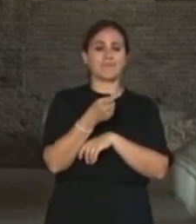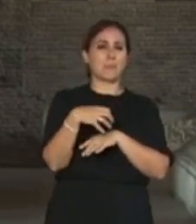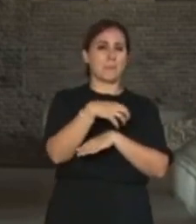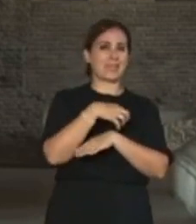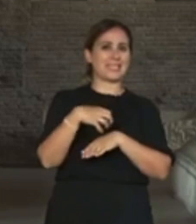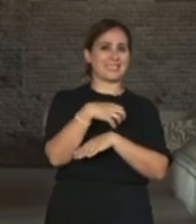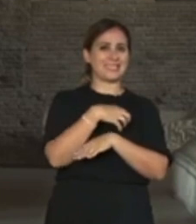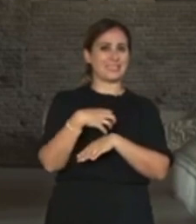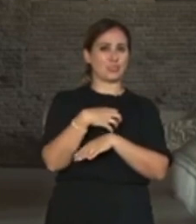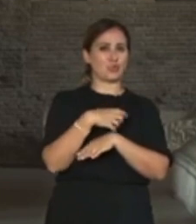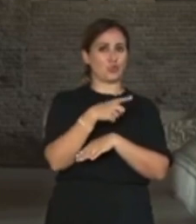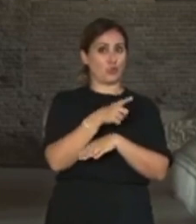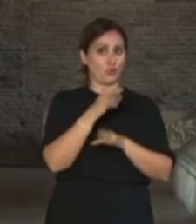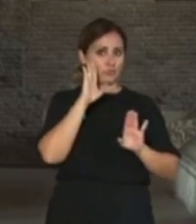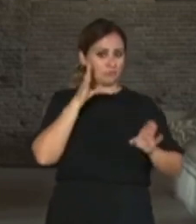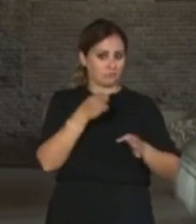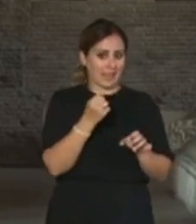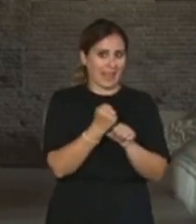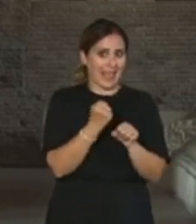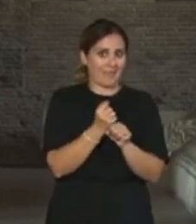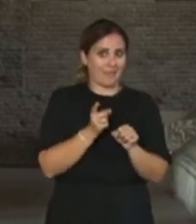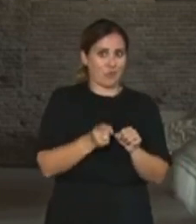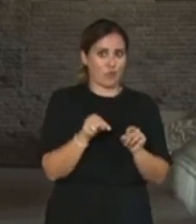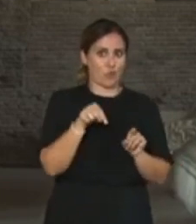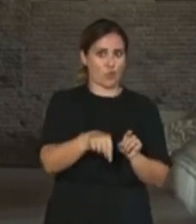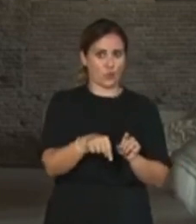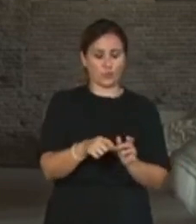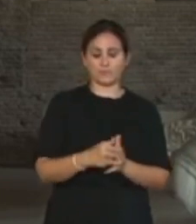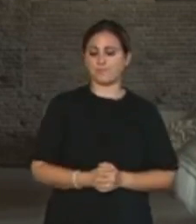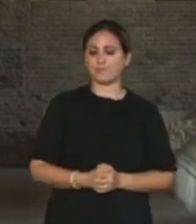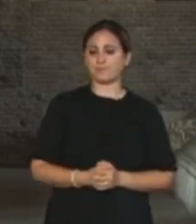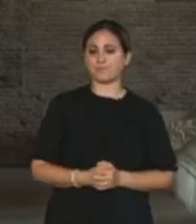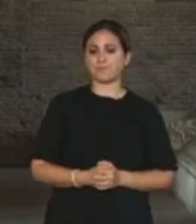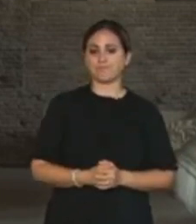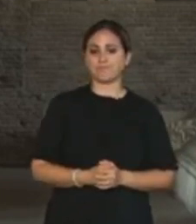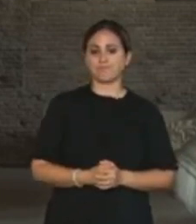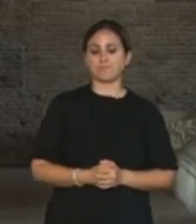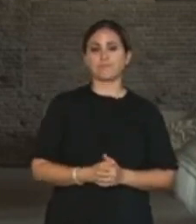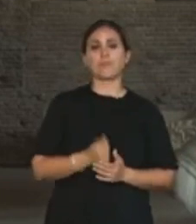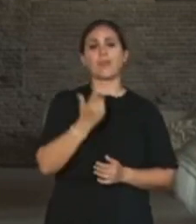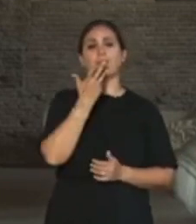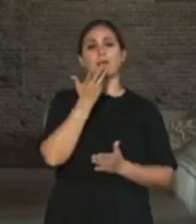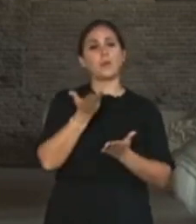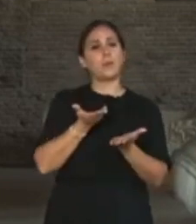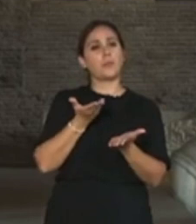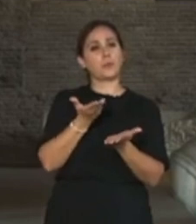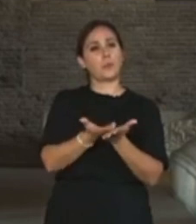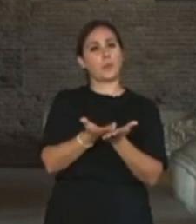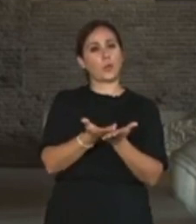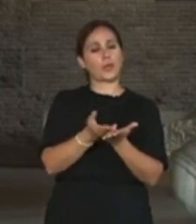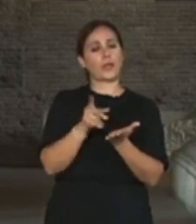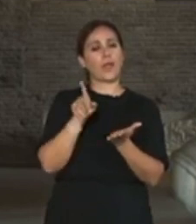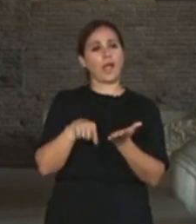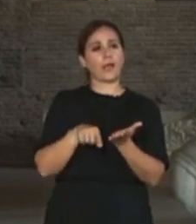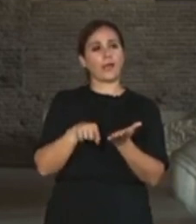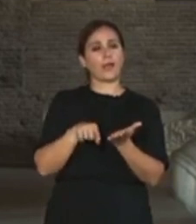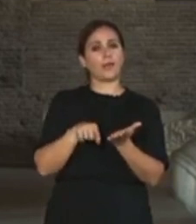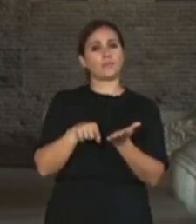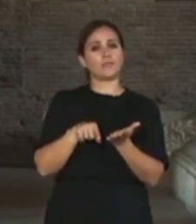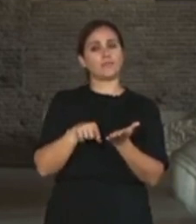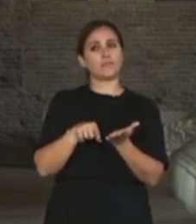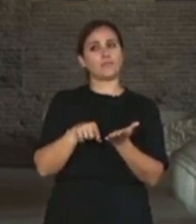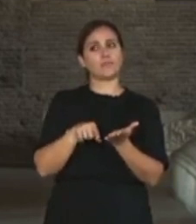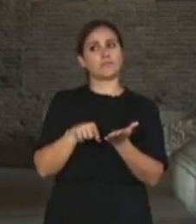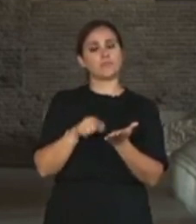sta occupando. Poi vorrei proporre una delle